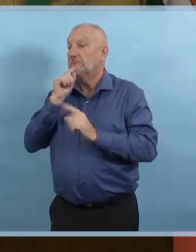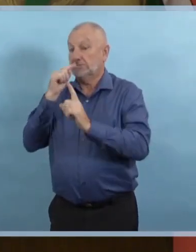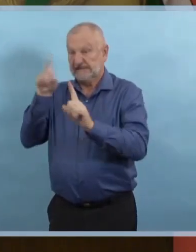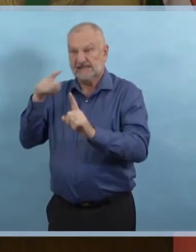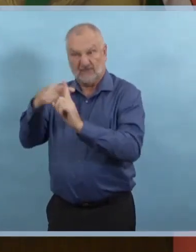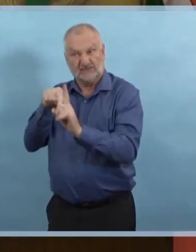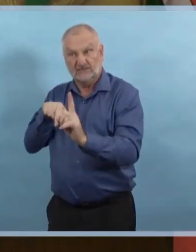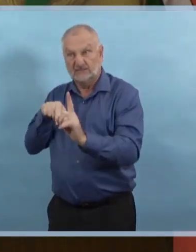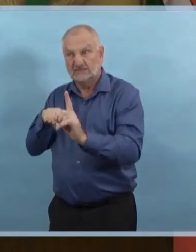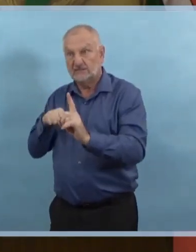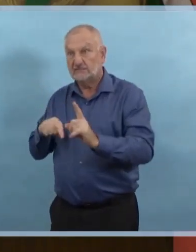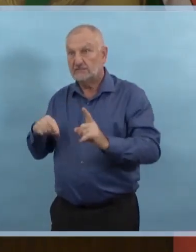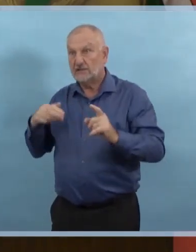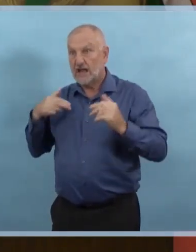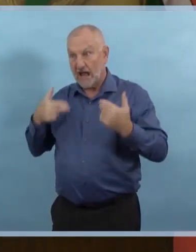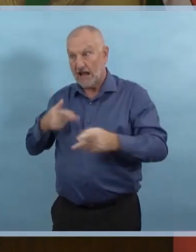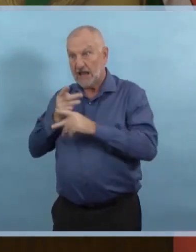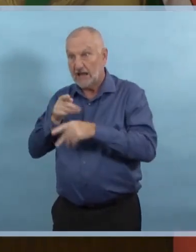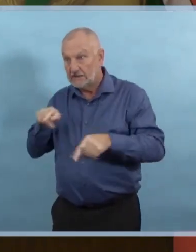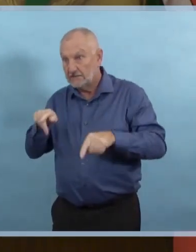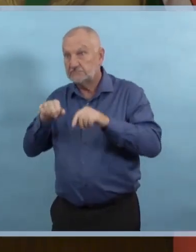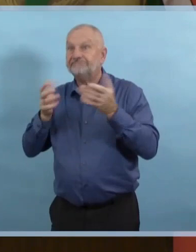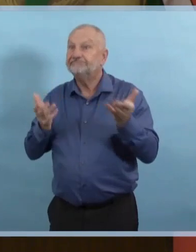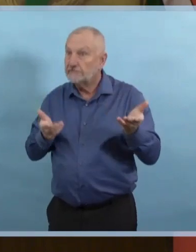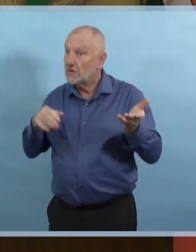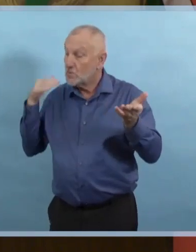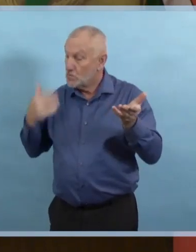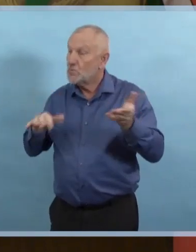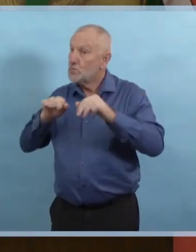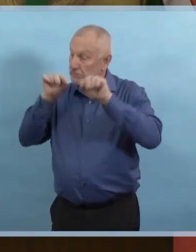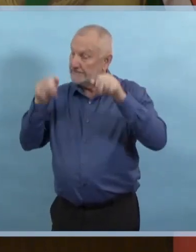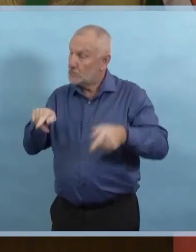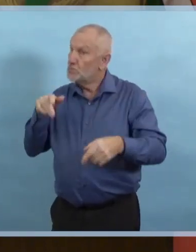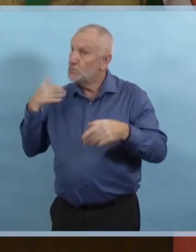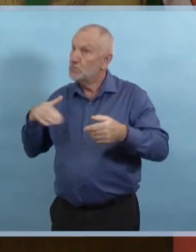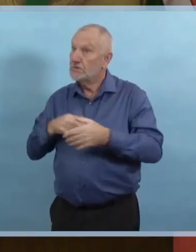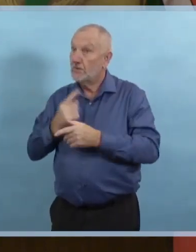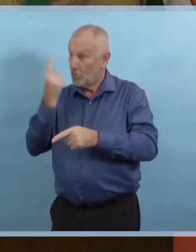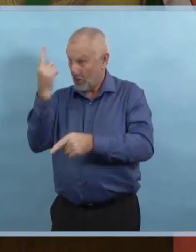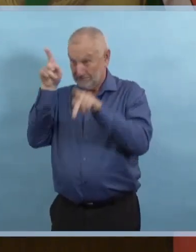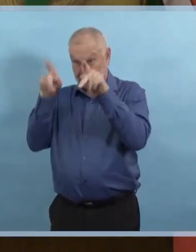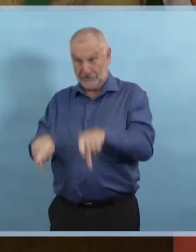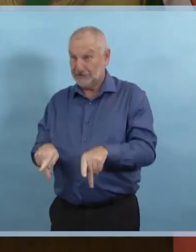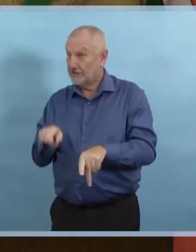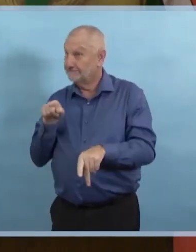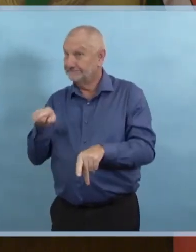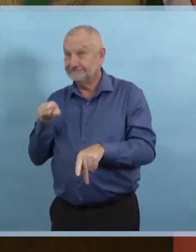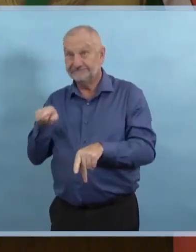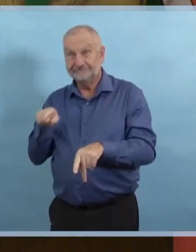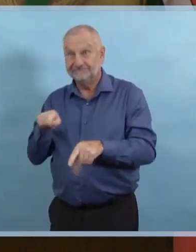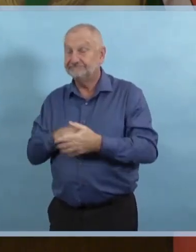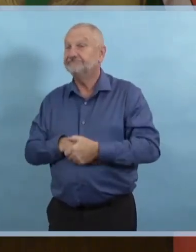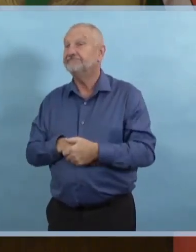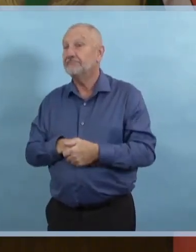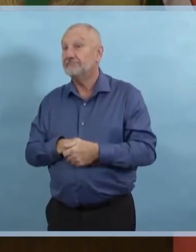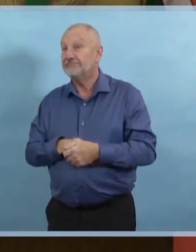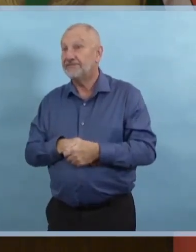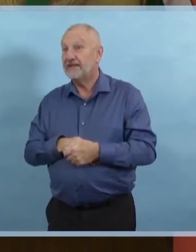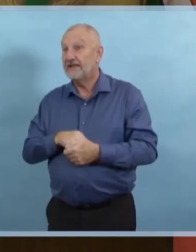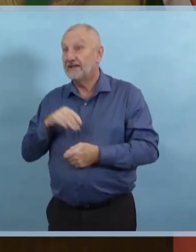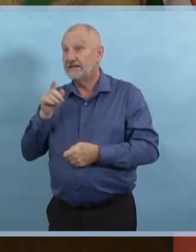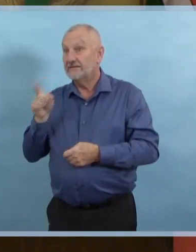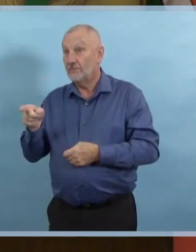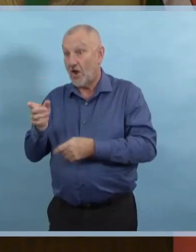acquis la COVID à un grand rassemblement dans un